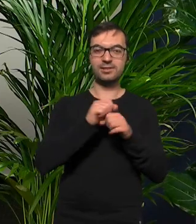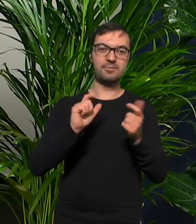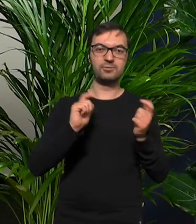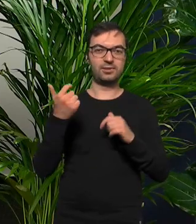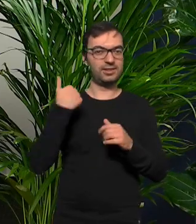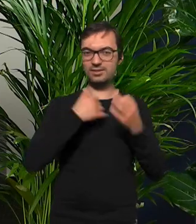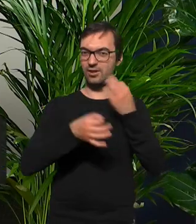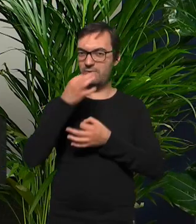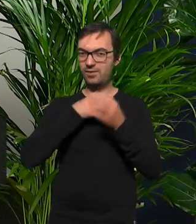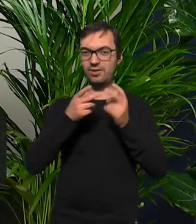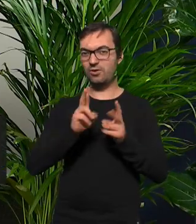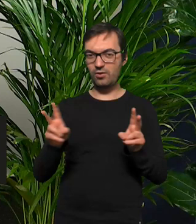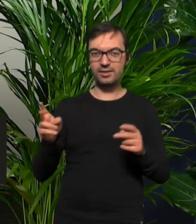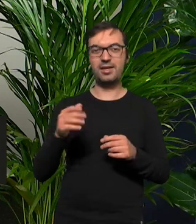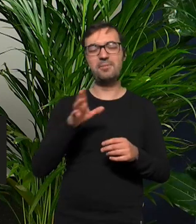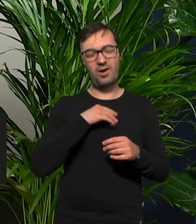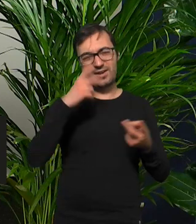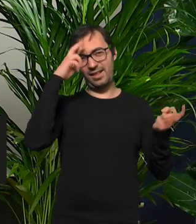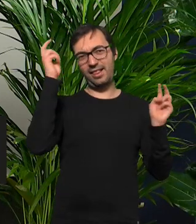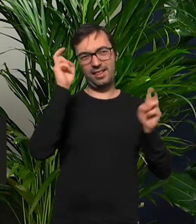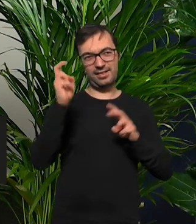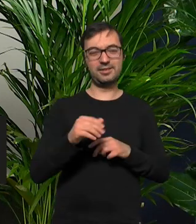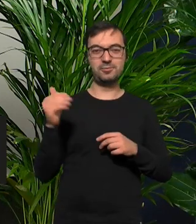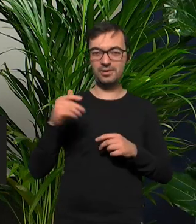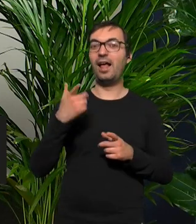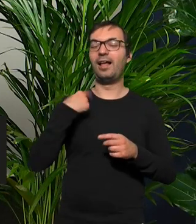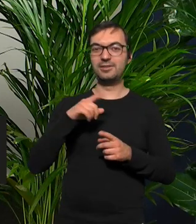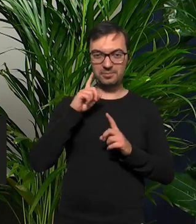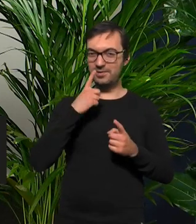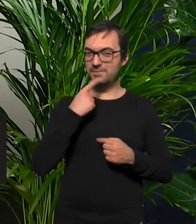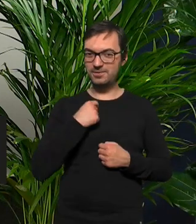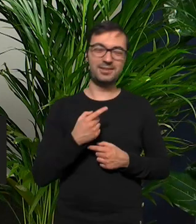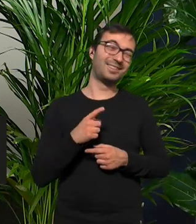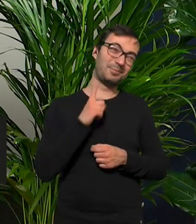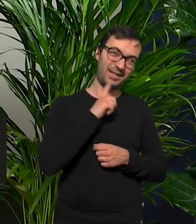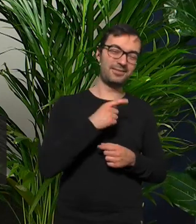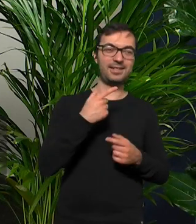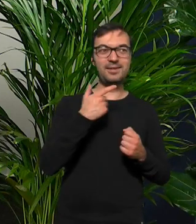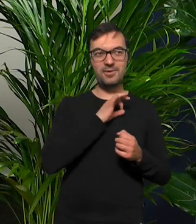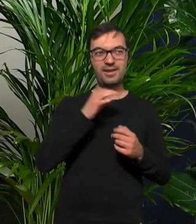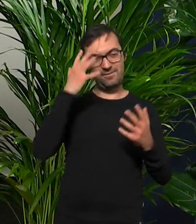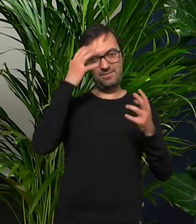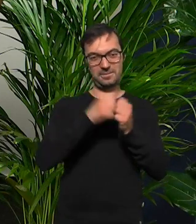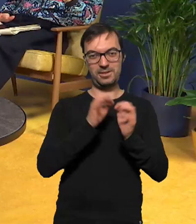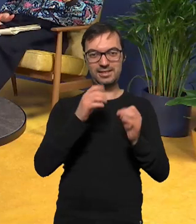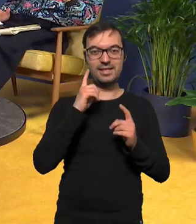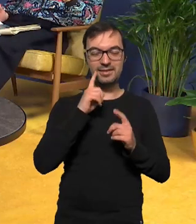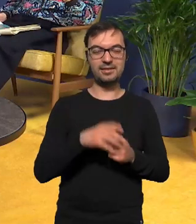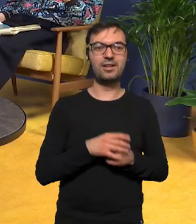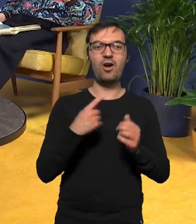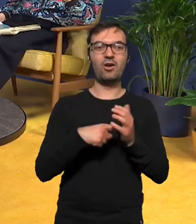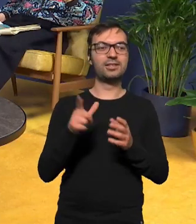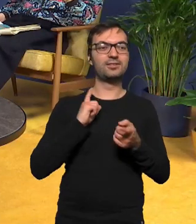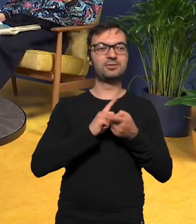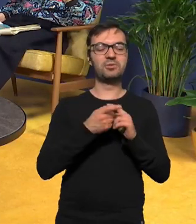nie chcesz tak opowiadać o konkretnych mogę coś wymyślić ale wymyślić tak czy prawdę mówić prawda wymyślona na bieżąco ostatnio jak się